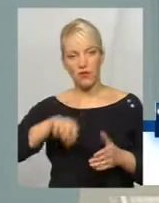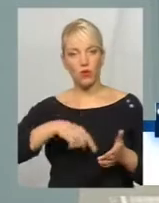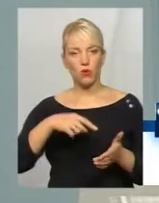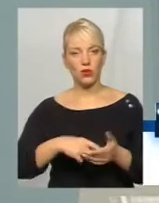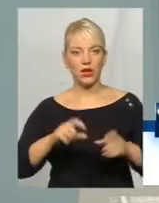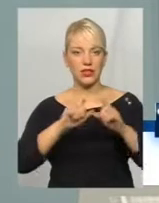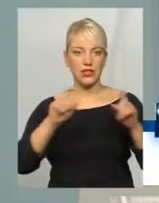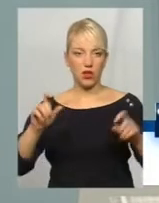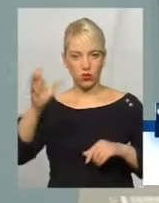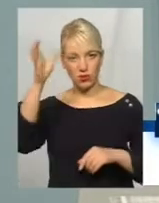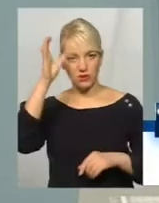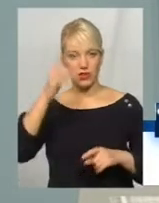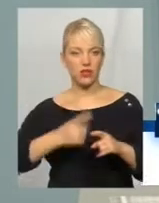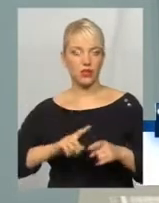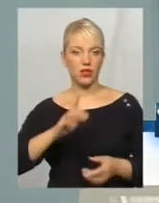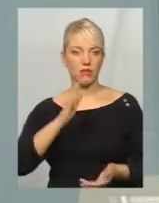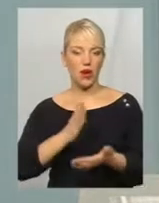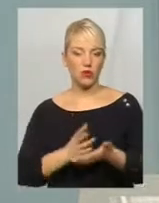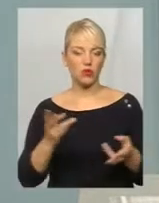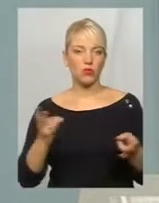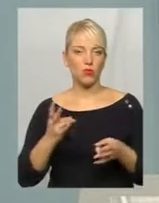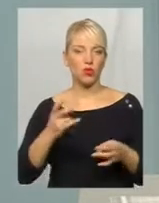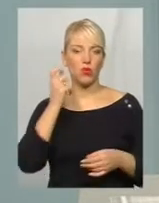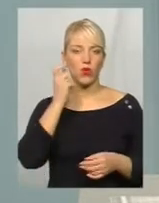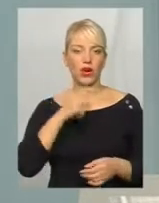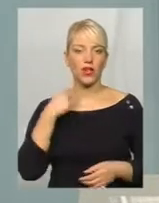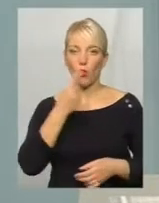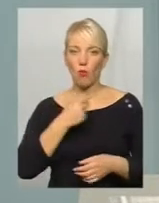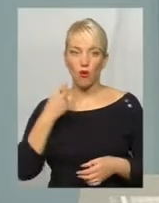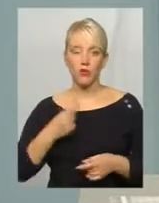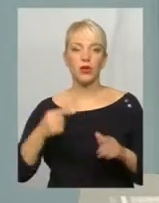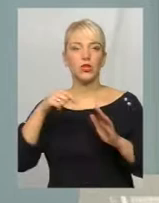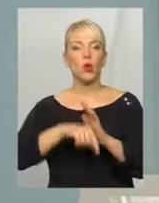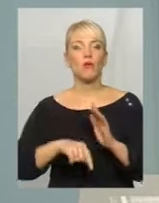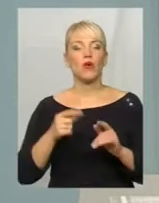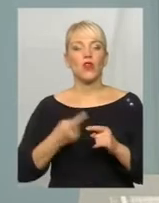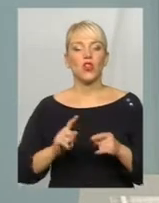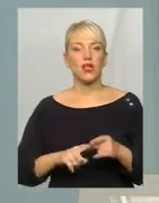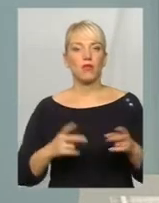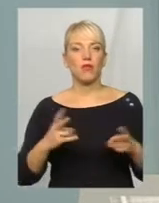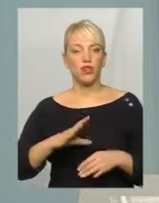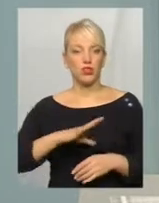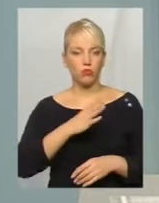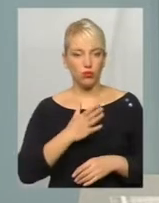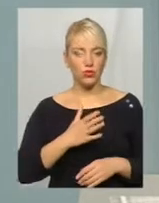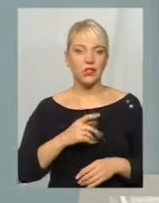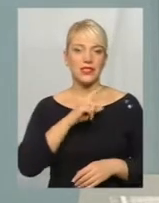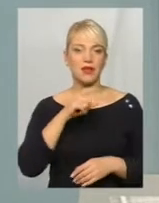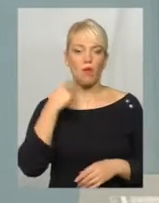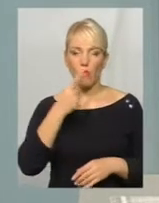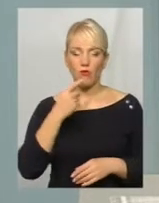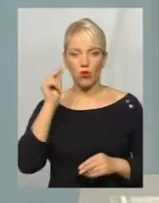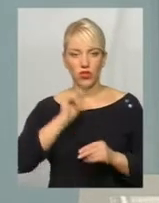заклади освіти, вони мають бути україномовними, тобто вони мають бути з мовою